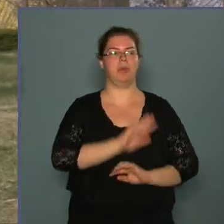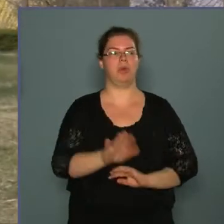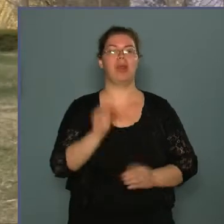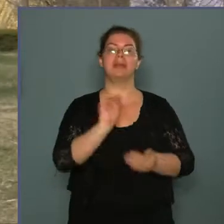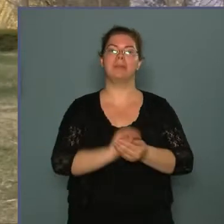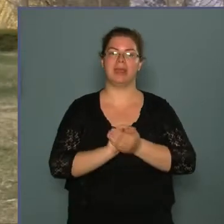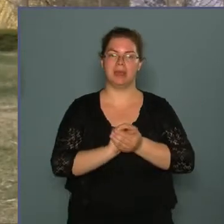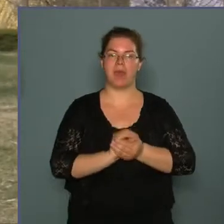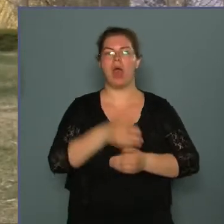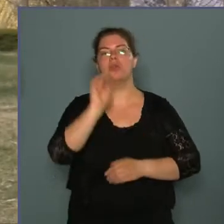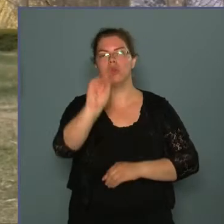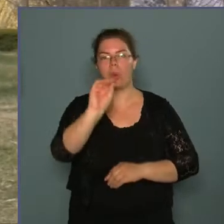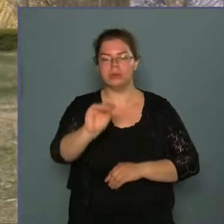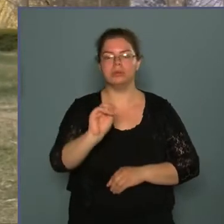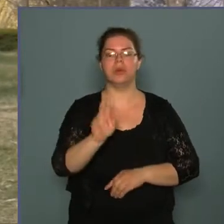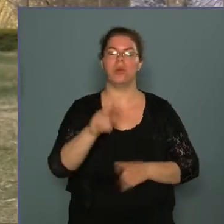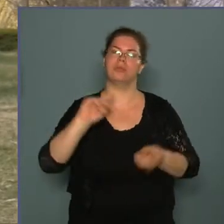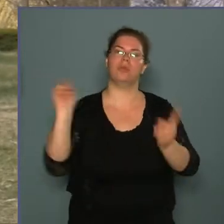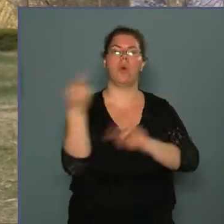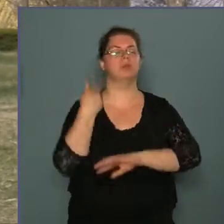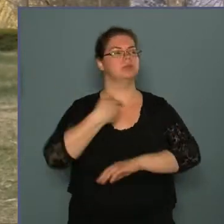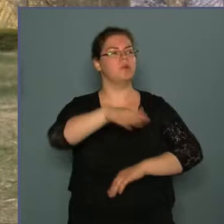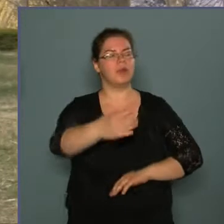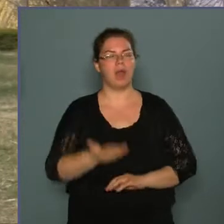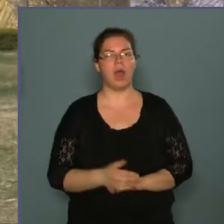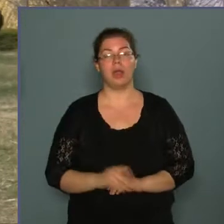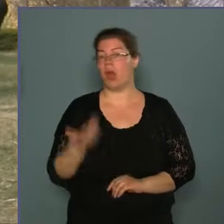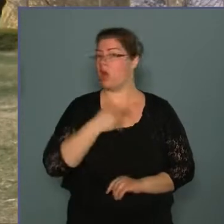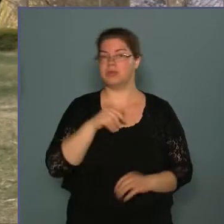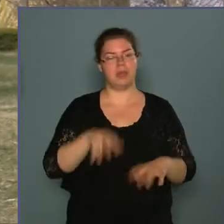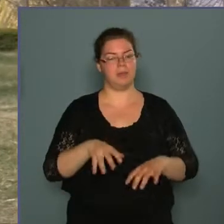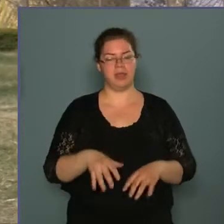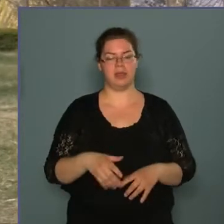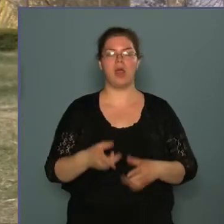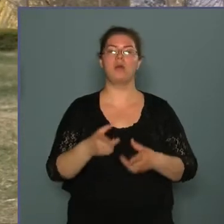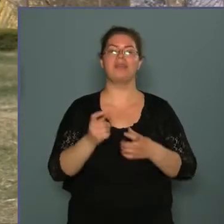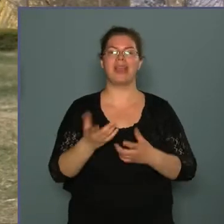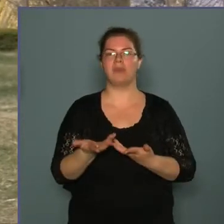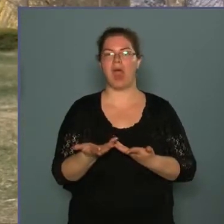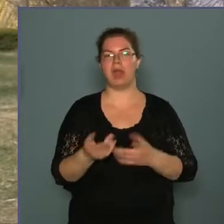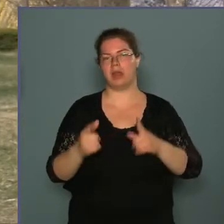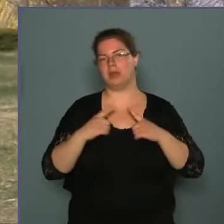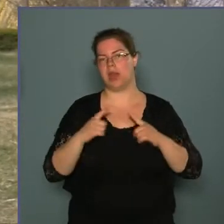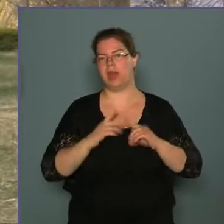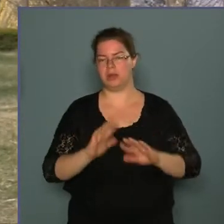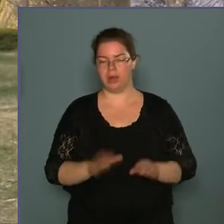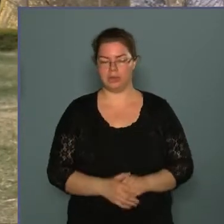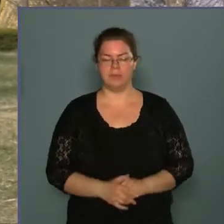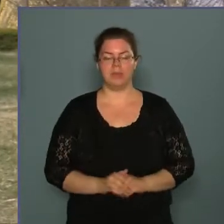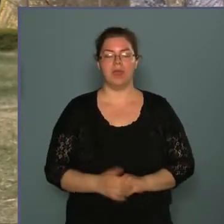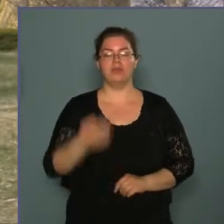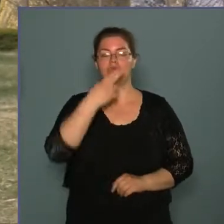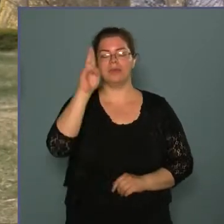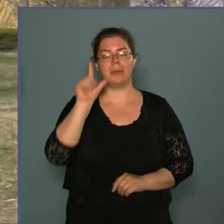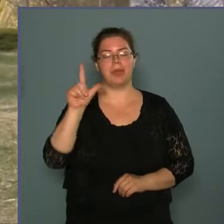békkével, szólítsák fel, hogy forduljanak vissza, de ha ezt nem teszik, fegyverrel állják útjukat. November